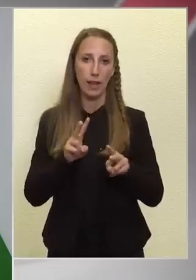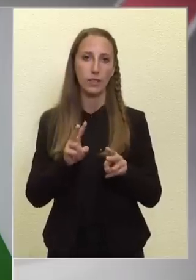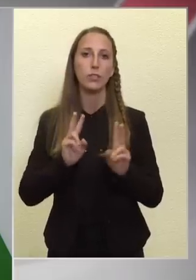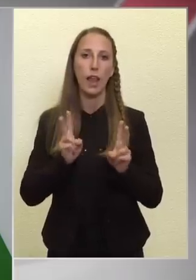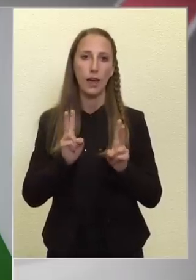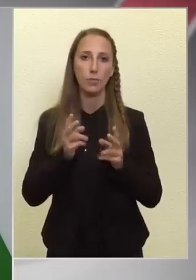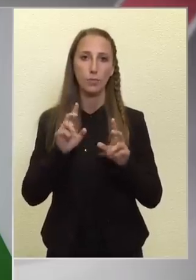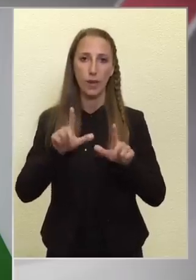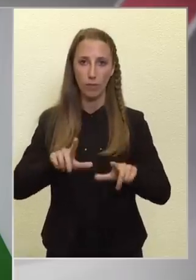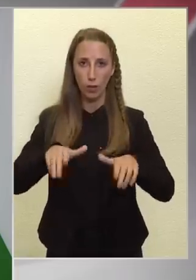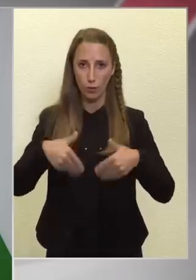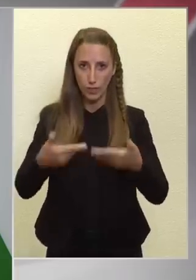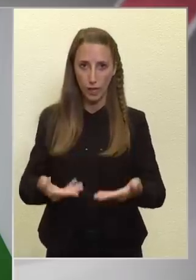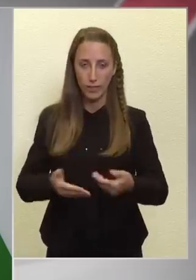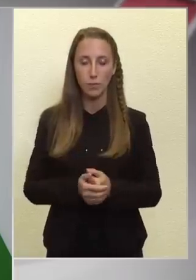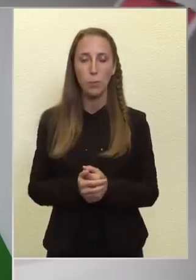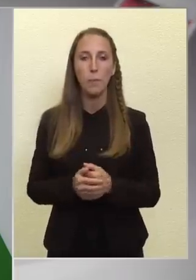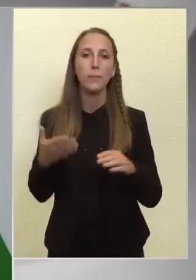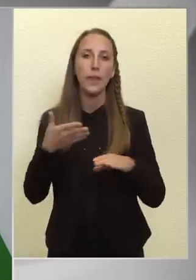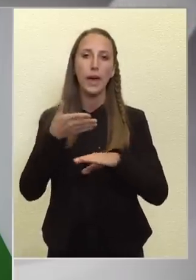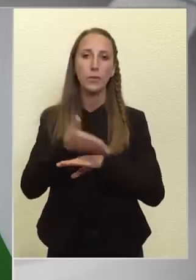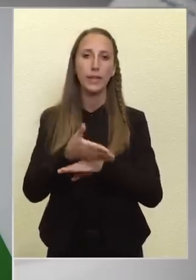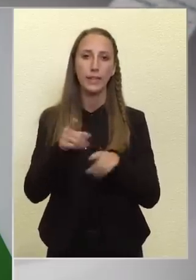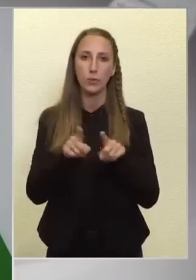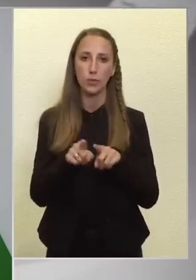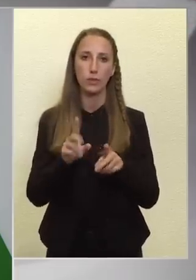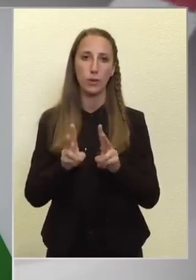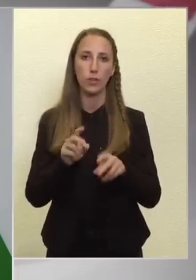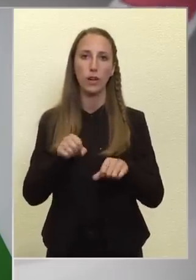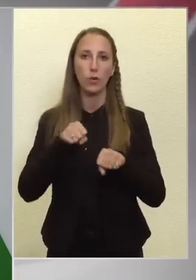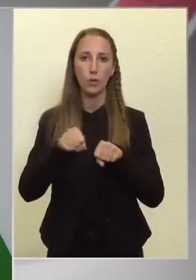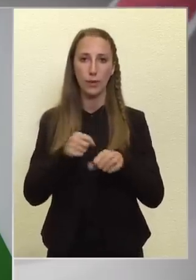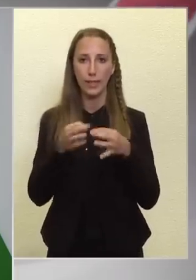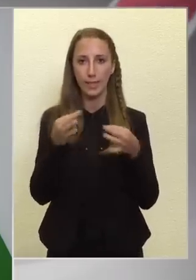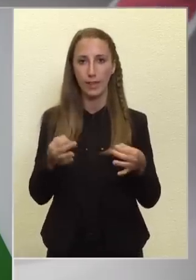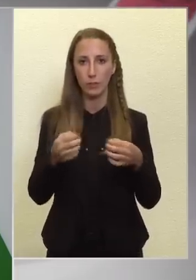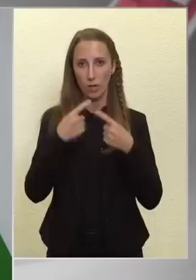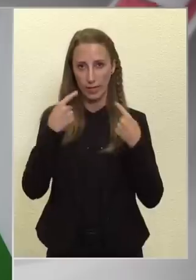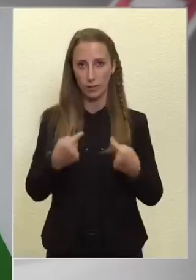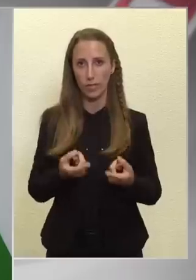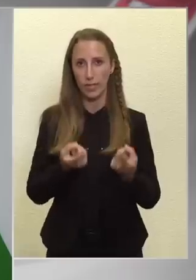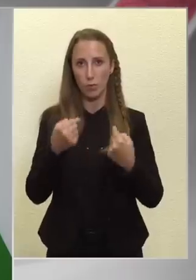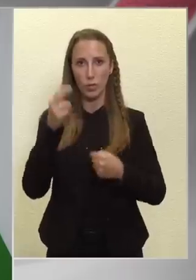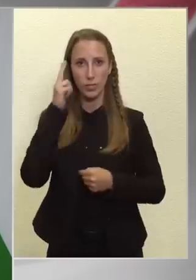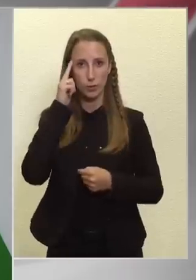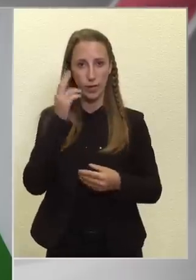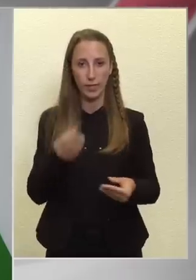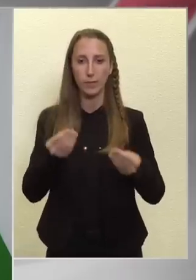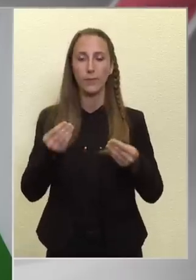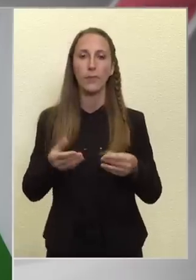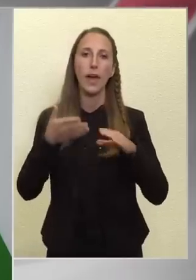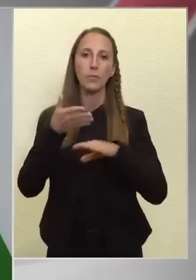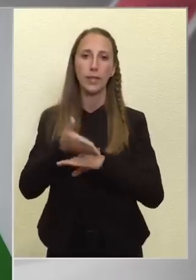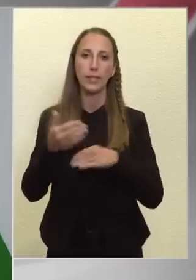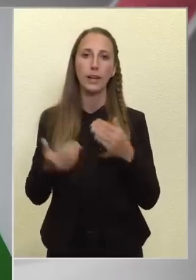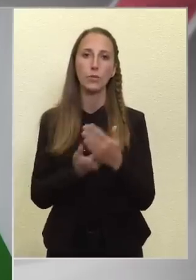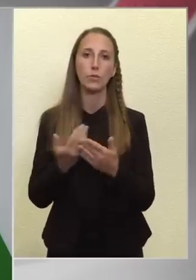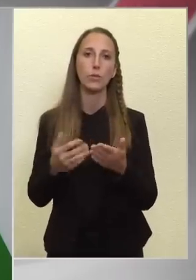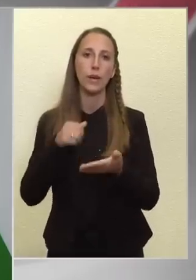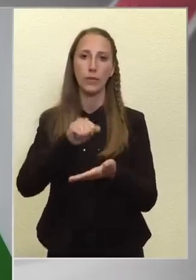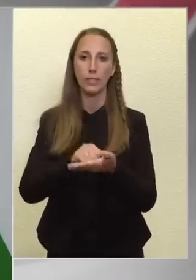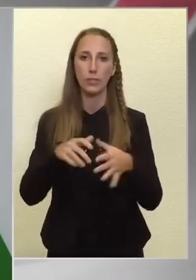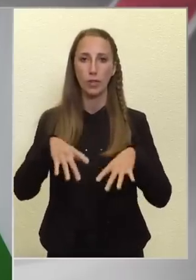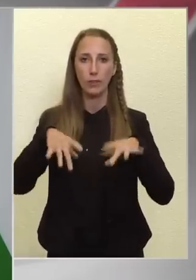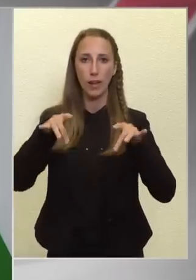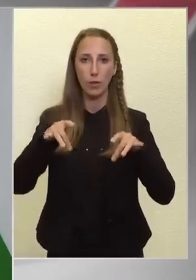meg is lehet valósítani. Átmenetileg, mint azt a kormány nyilvános határozatából ismert, átmenetileg az új beruházásokat